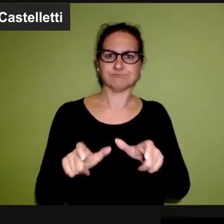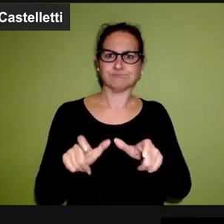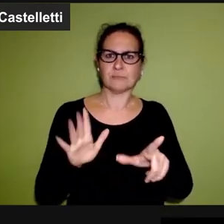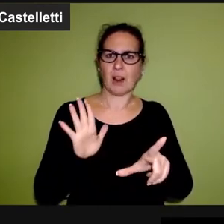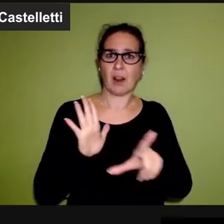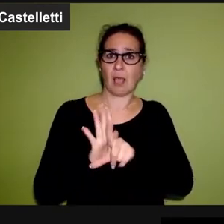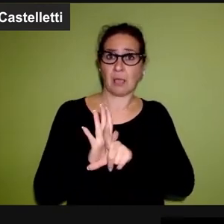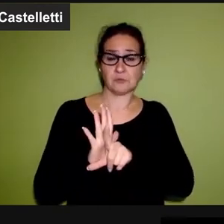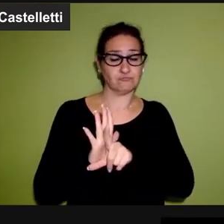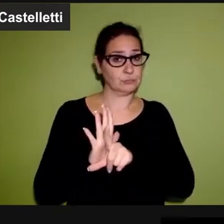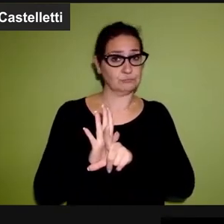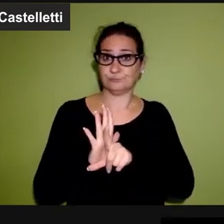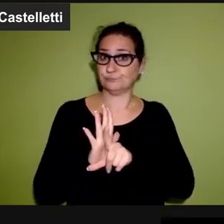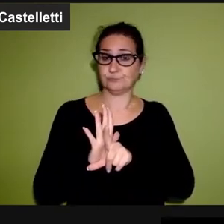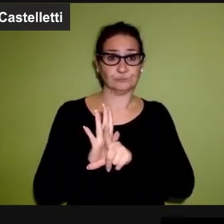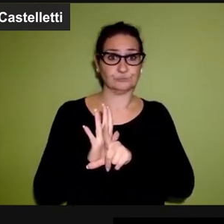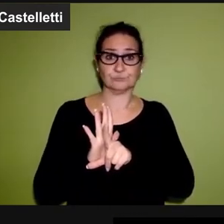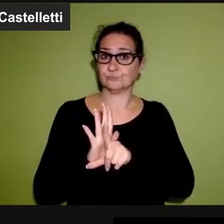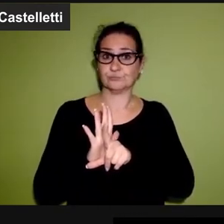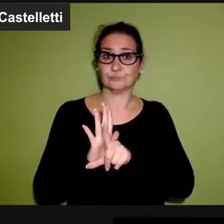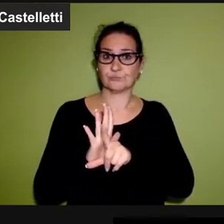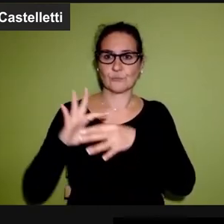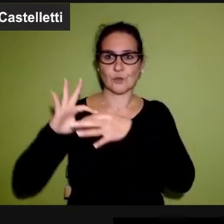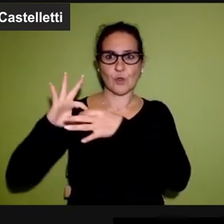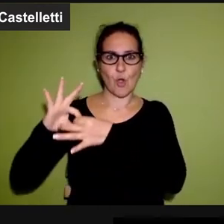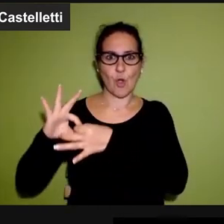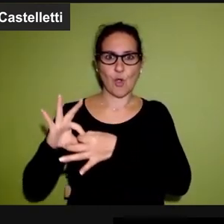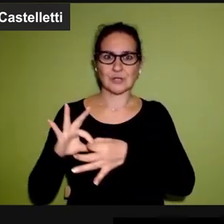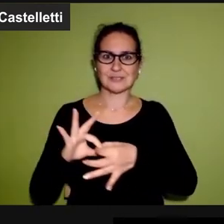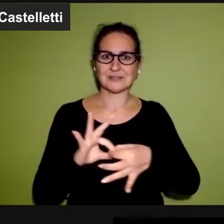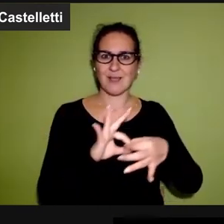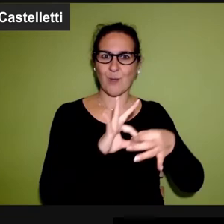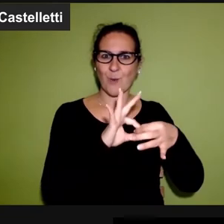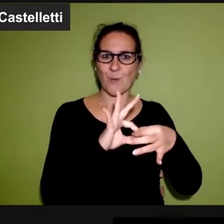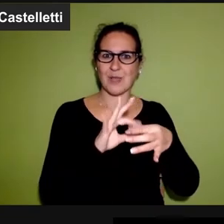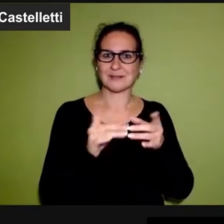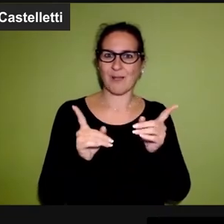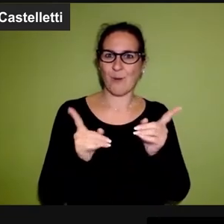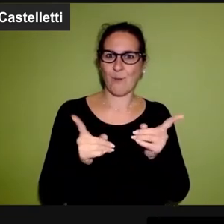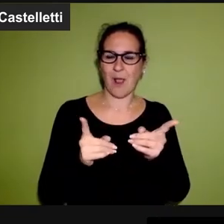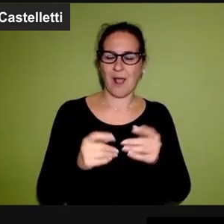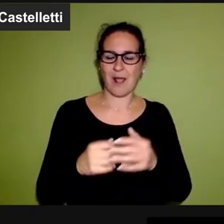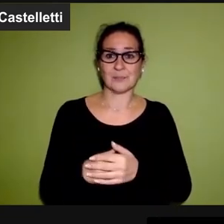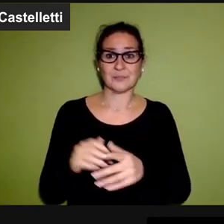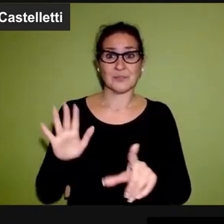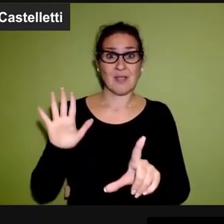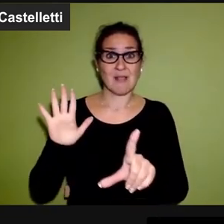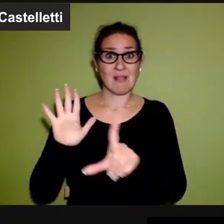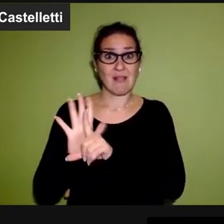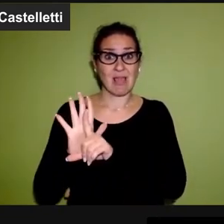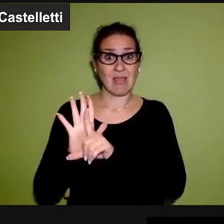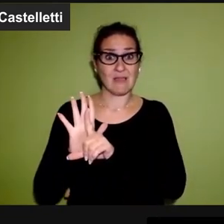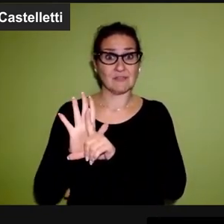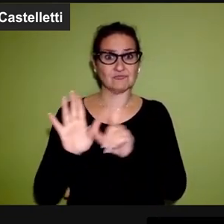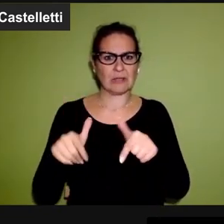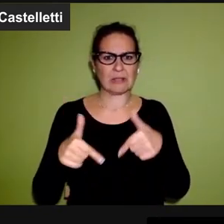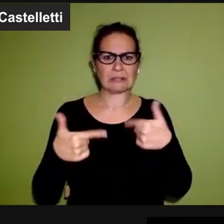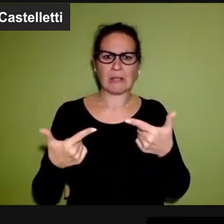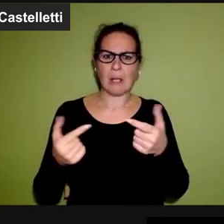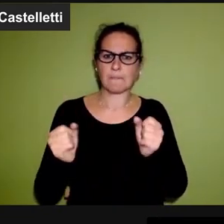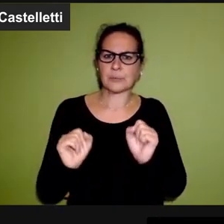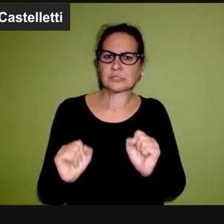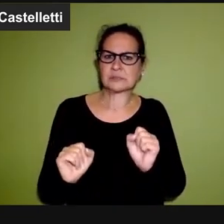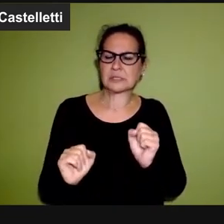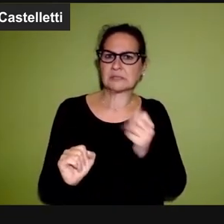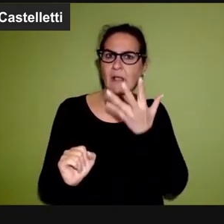imporre una legge. La logica conseguenza di questa ammissione è che quindi la legge deve